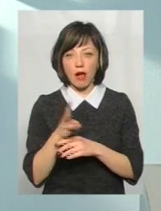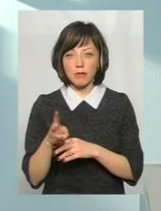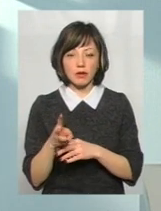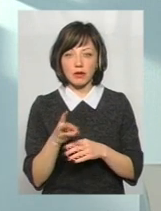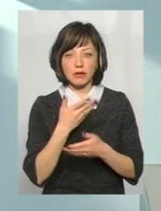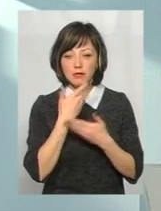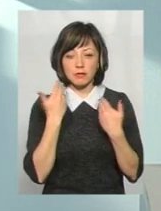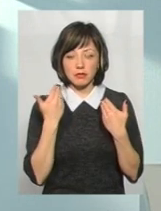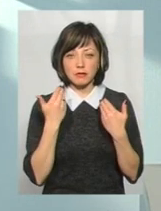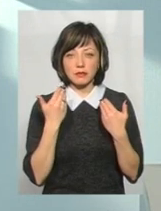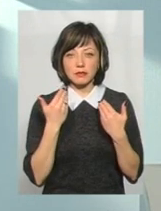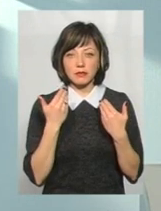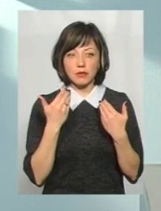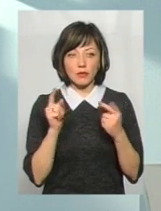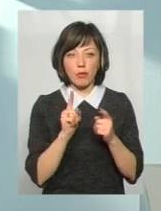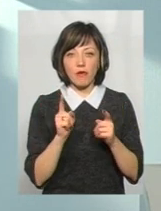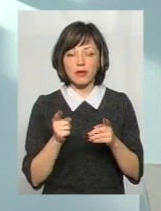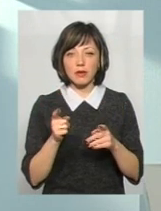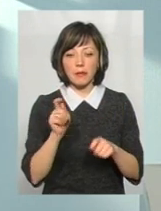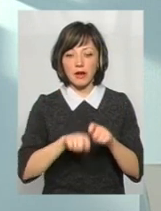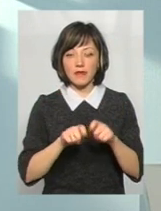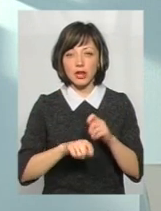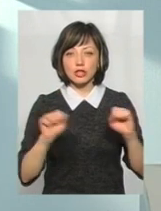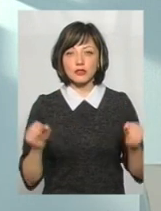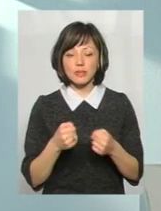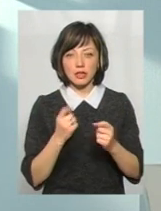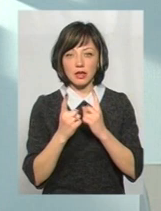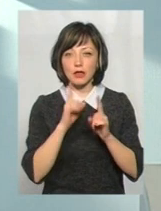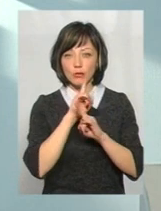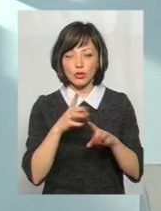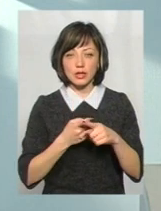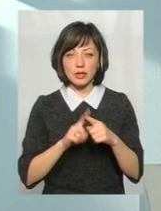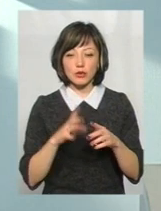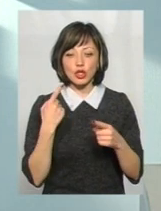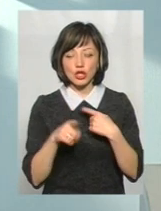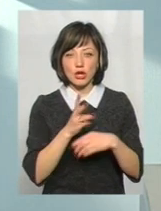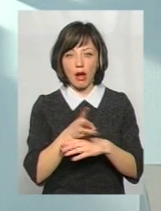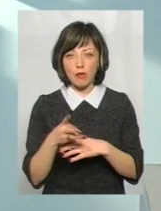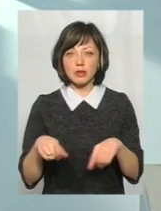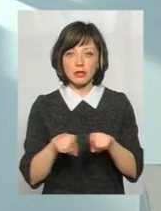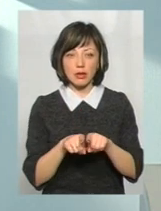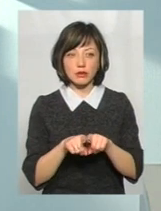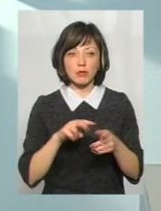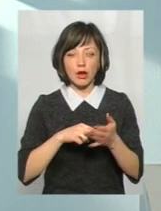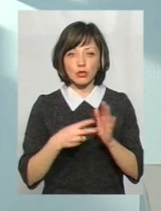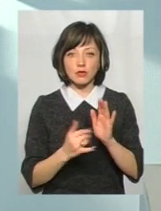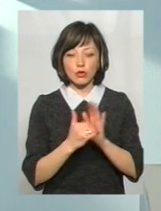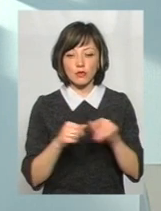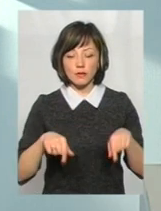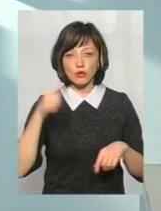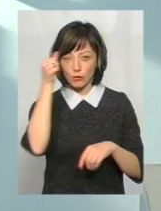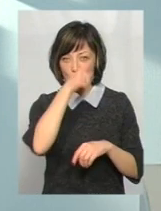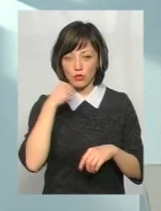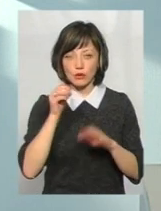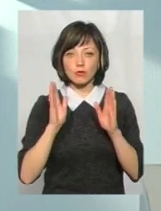обладнані такою модифікацією, щоб вони вимірювали швидкісний режим, і не будуть. Це будуть інші камери, які також десь плануються встановити в цьому році,